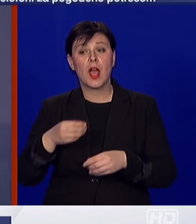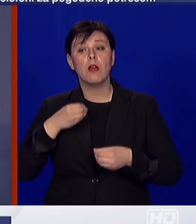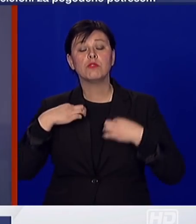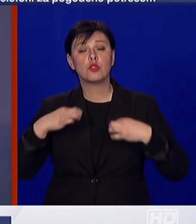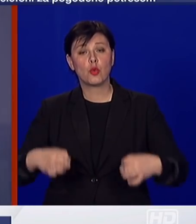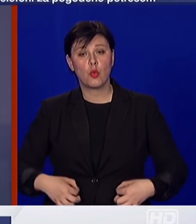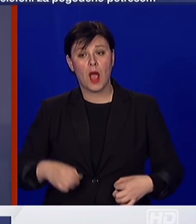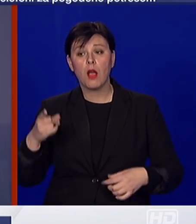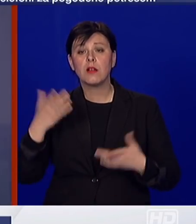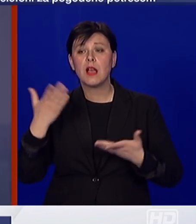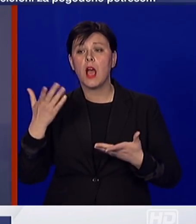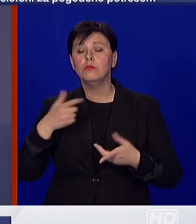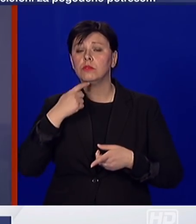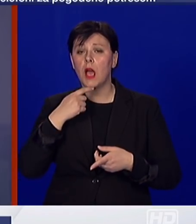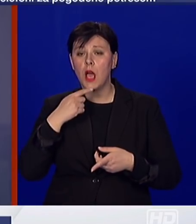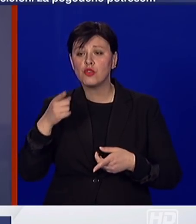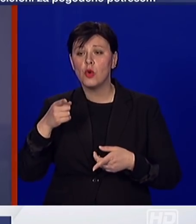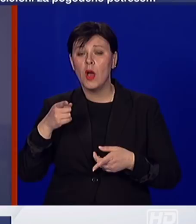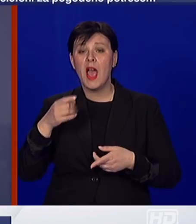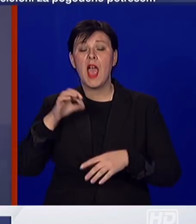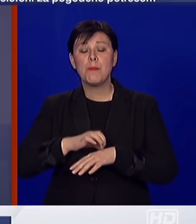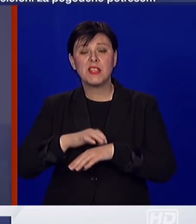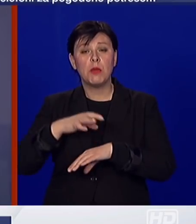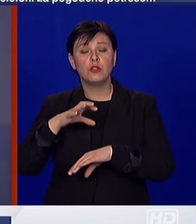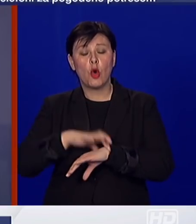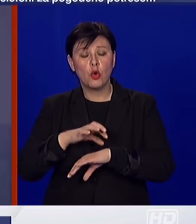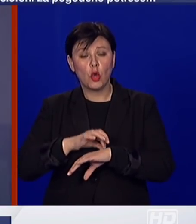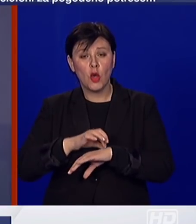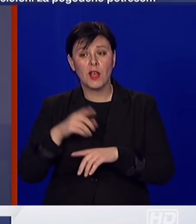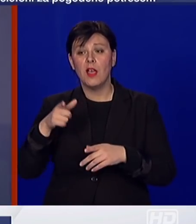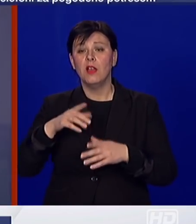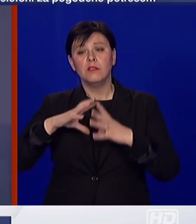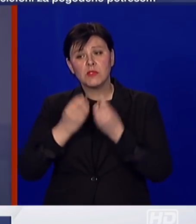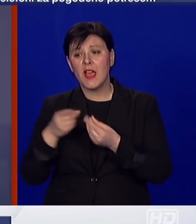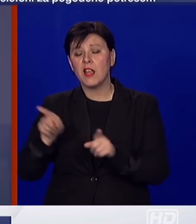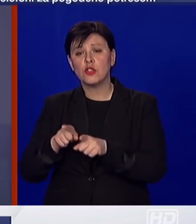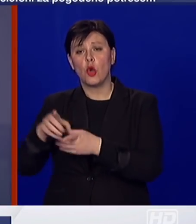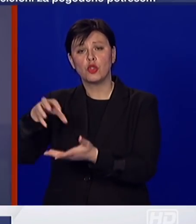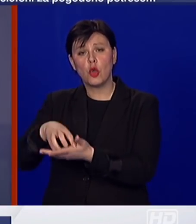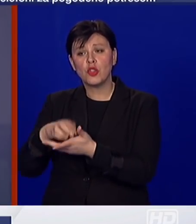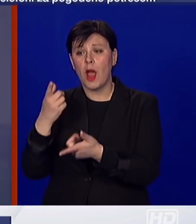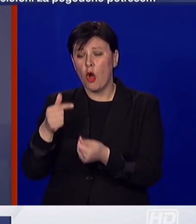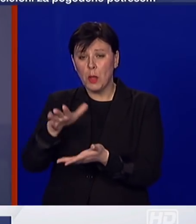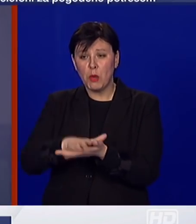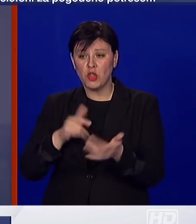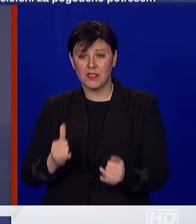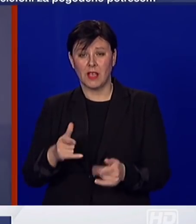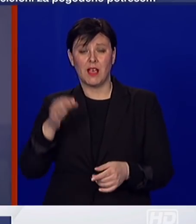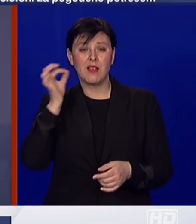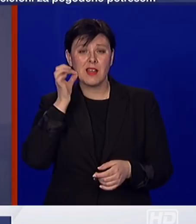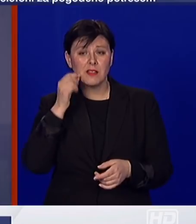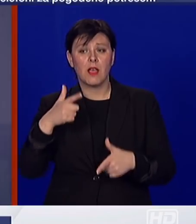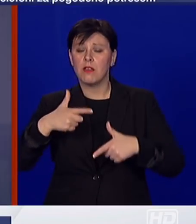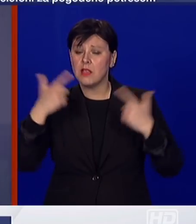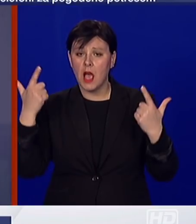epidemiologa a i cijelog stožera od početka ove krize su jasne, dakle bez